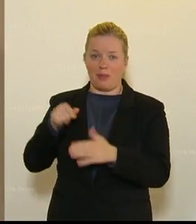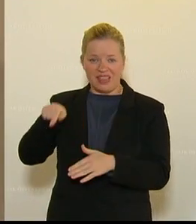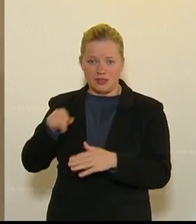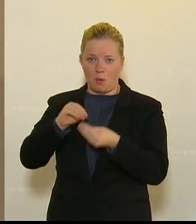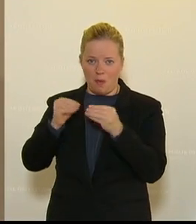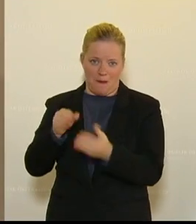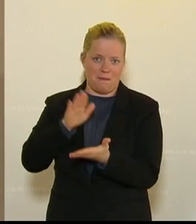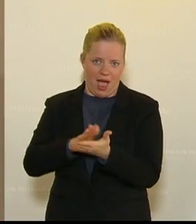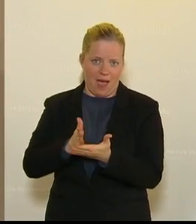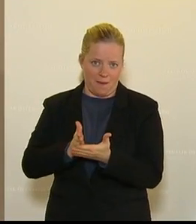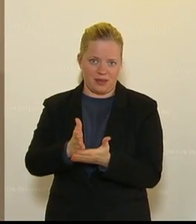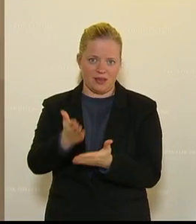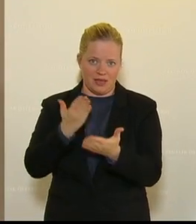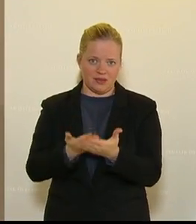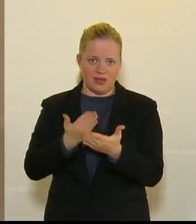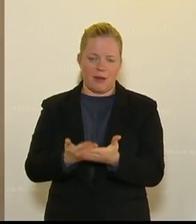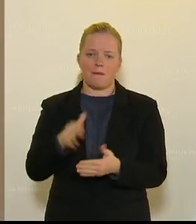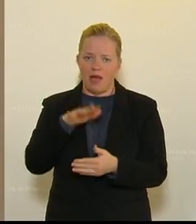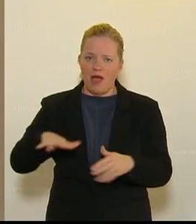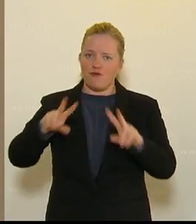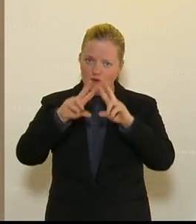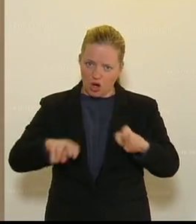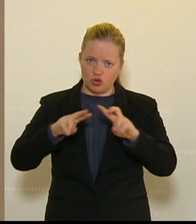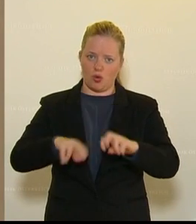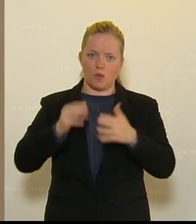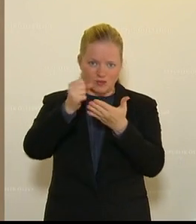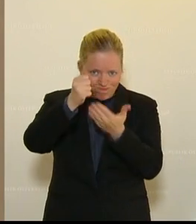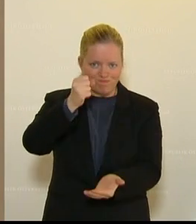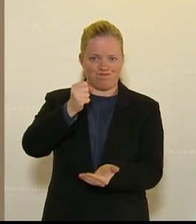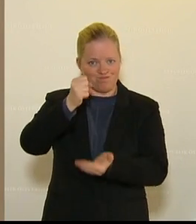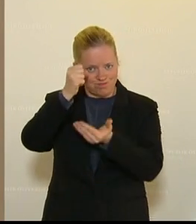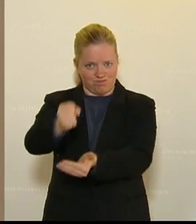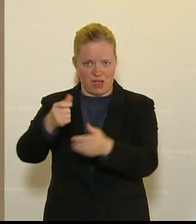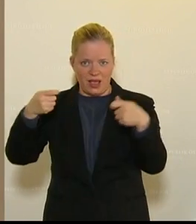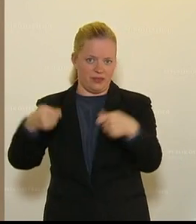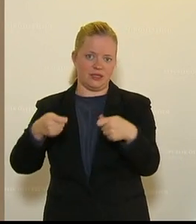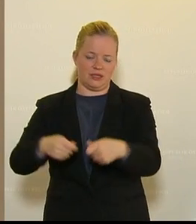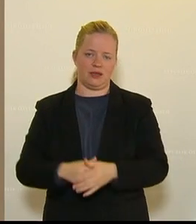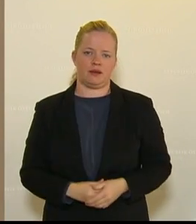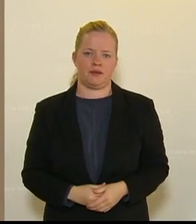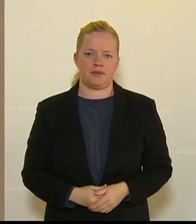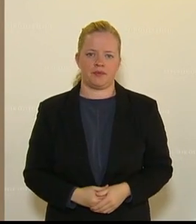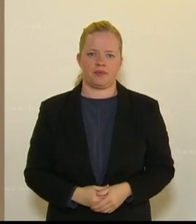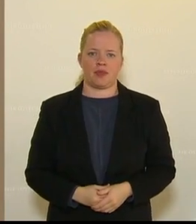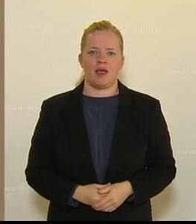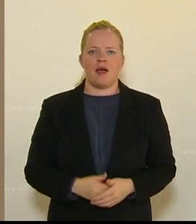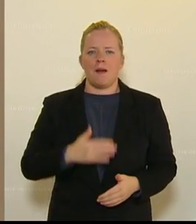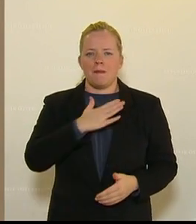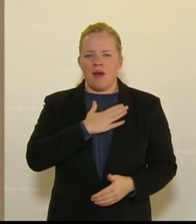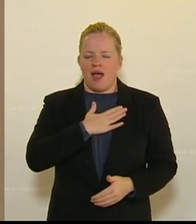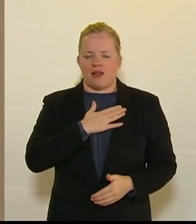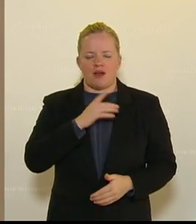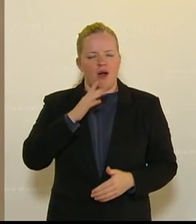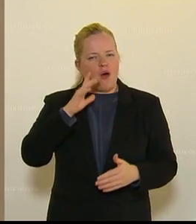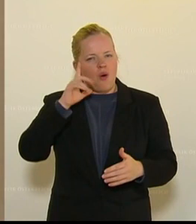natürlich ganz wesentlich ist, im Bereich der Forschung hier auch ordentlich zu investieren. Weil, und das ist glaube ich meine größte Sorge im